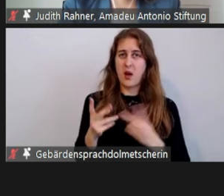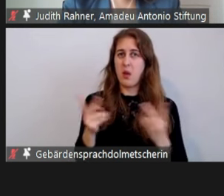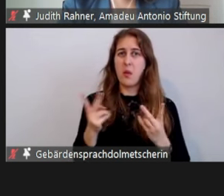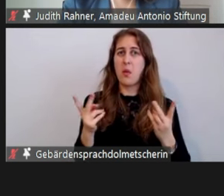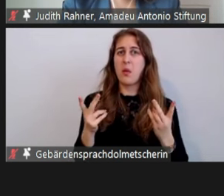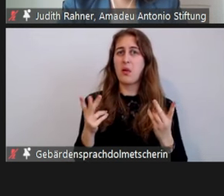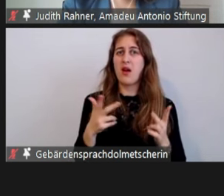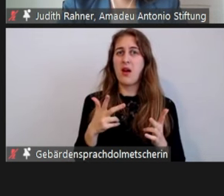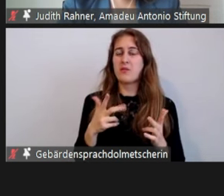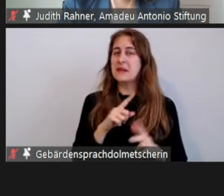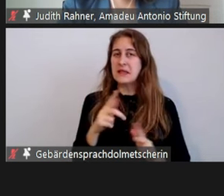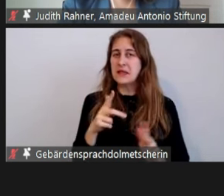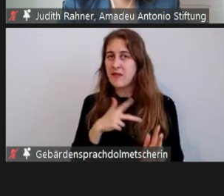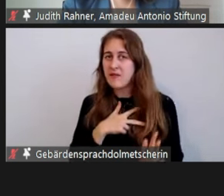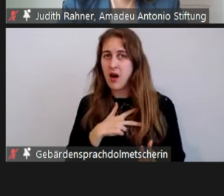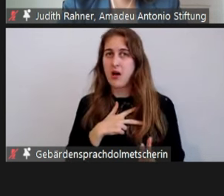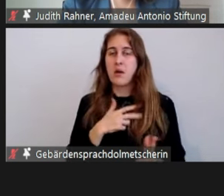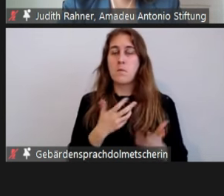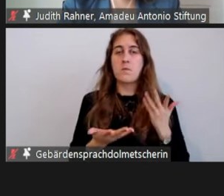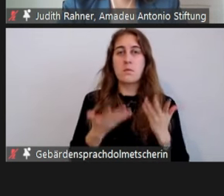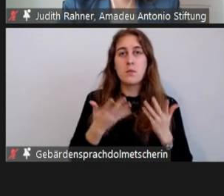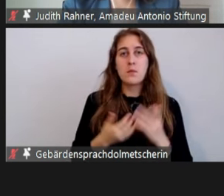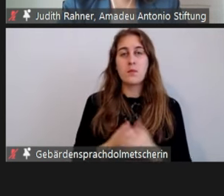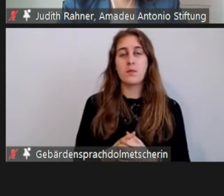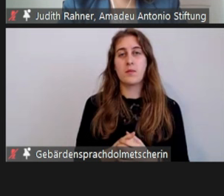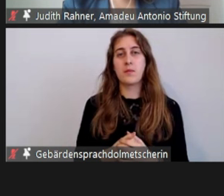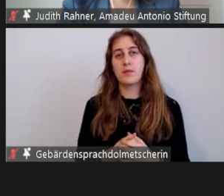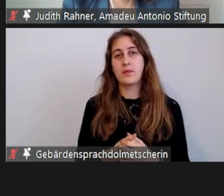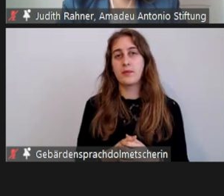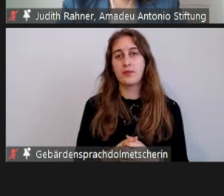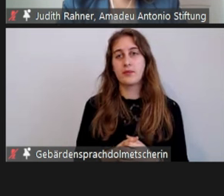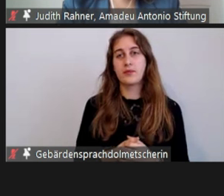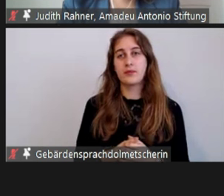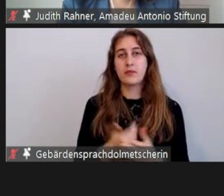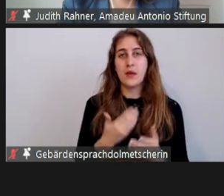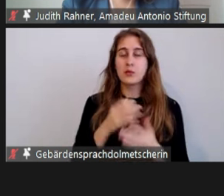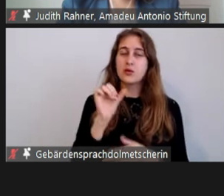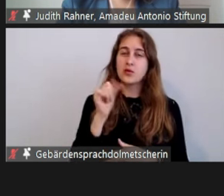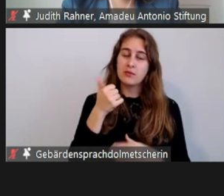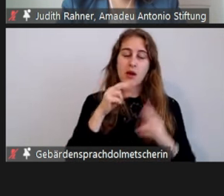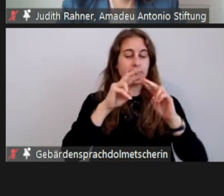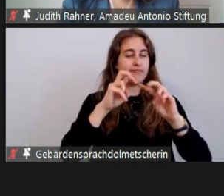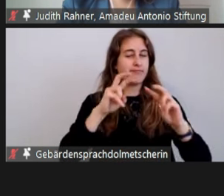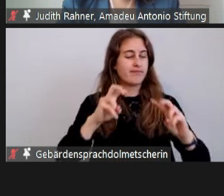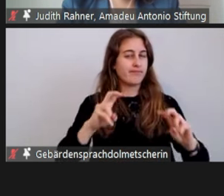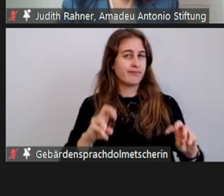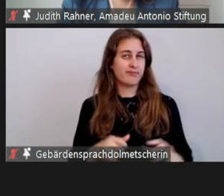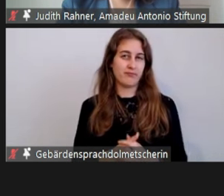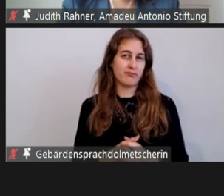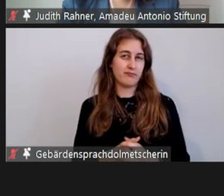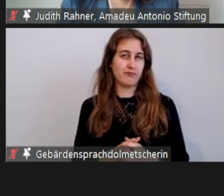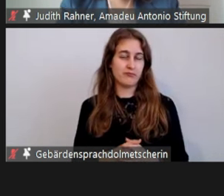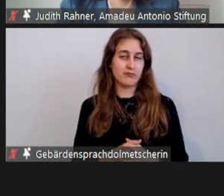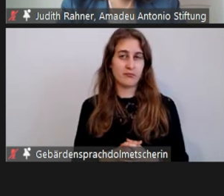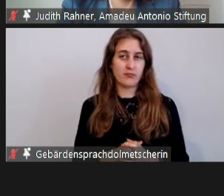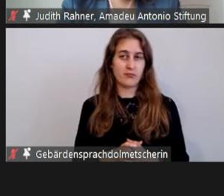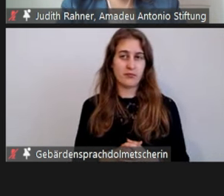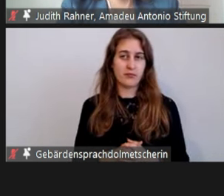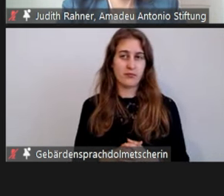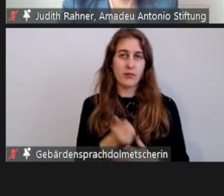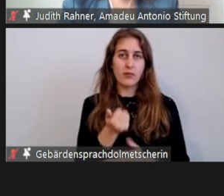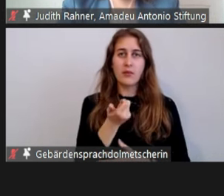da ein großer Teil der eingehenden Meldungen tatsächlich Meldungen waren, die wir kurz als